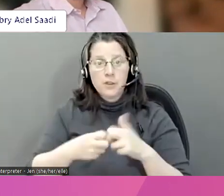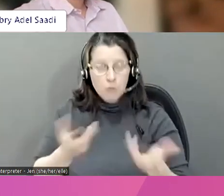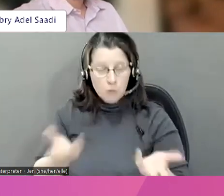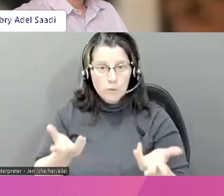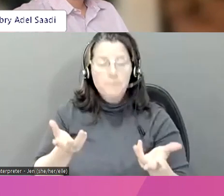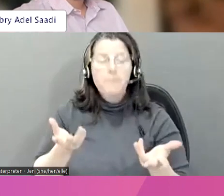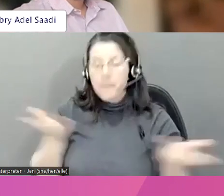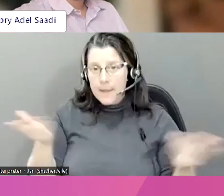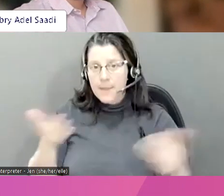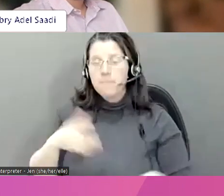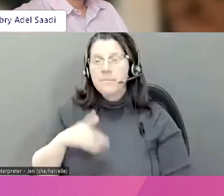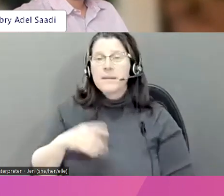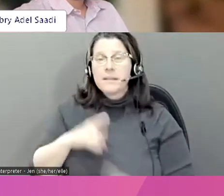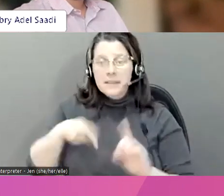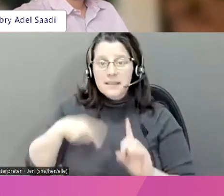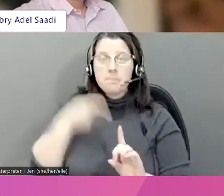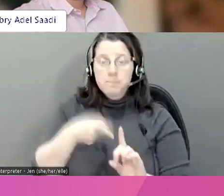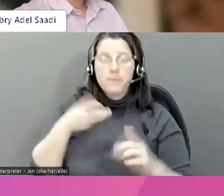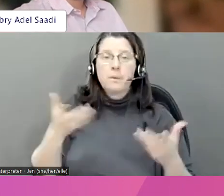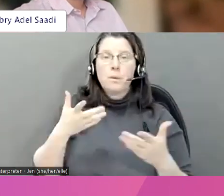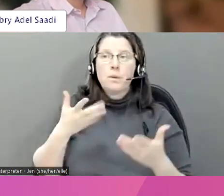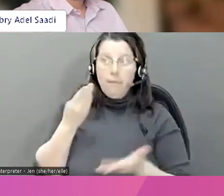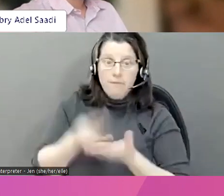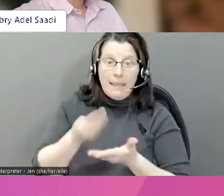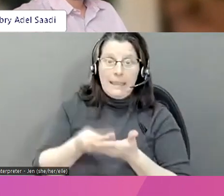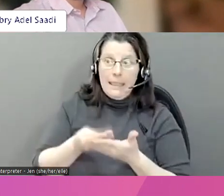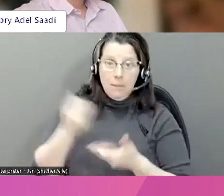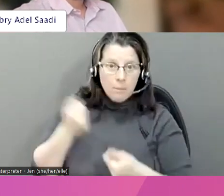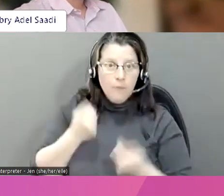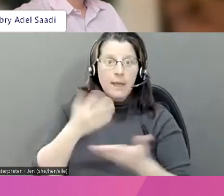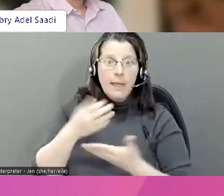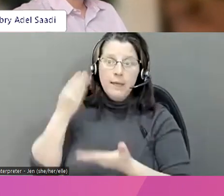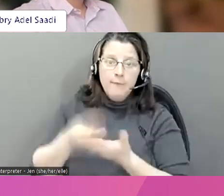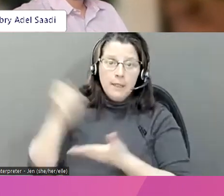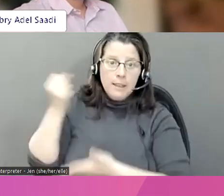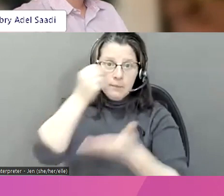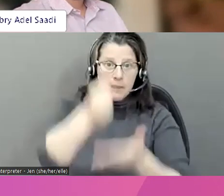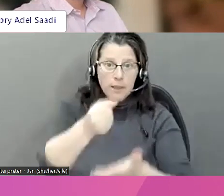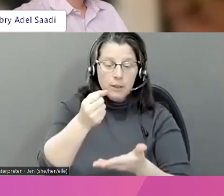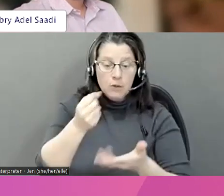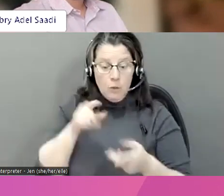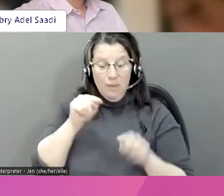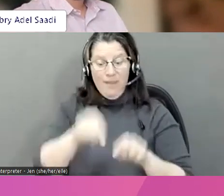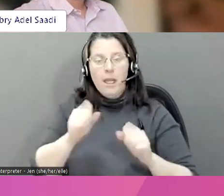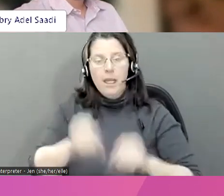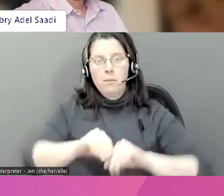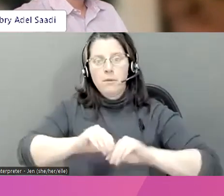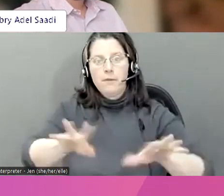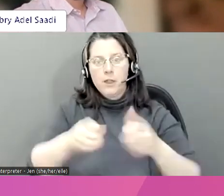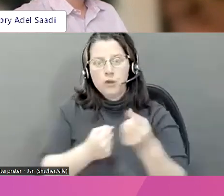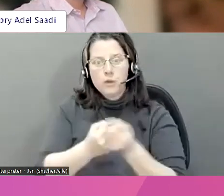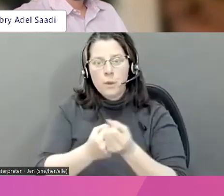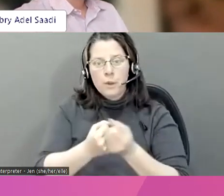Donc, il faut fournir les bonnes ressources aux personnes. Il faut aussi travailler avec les organisations de financement